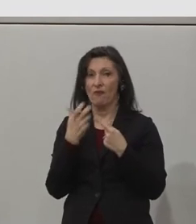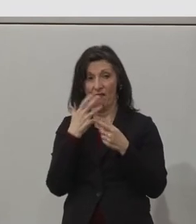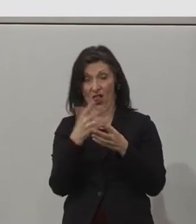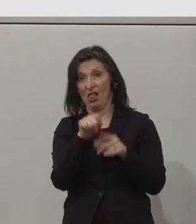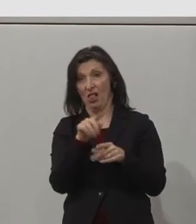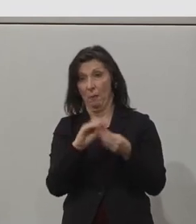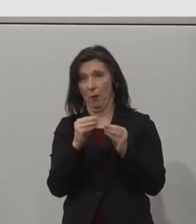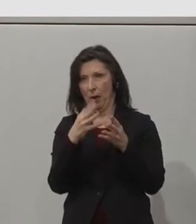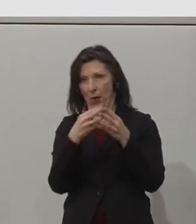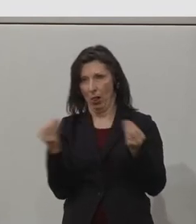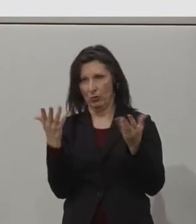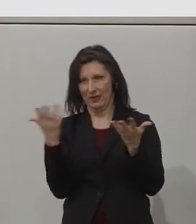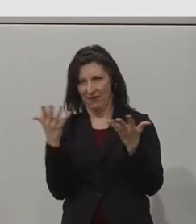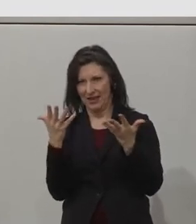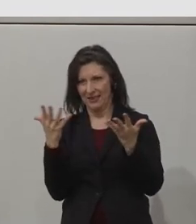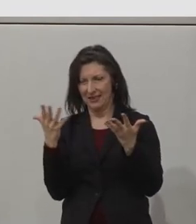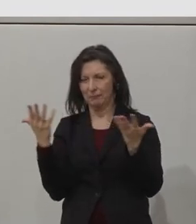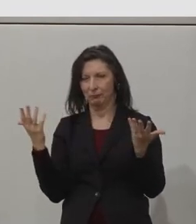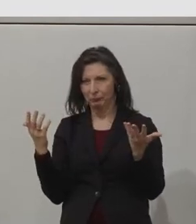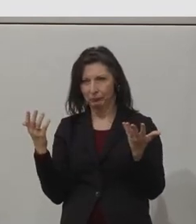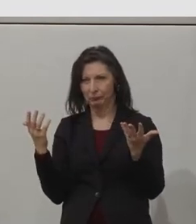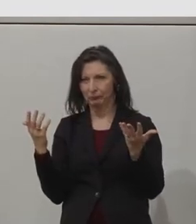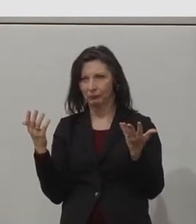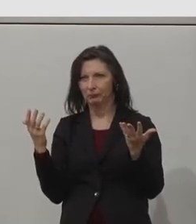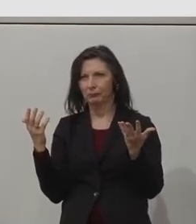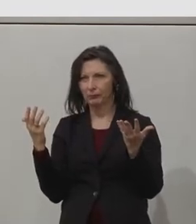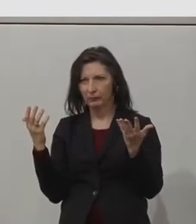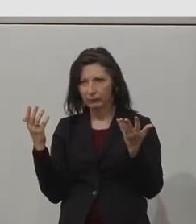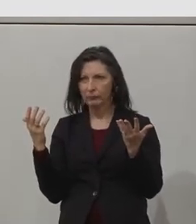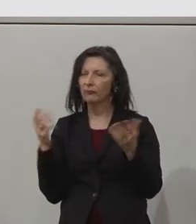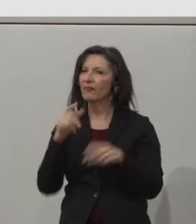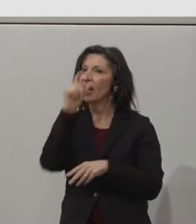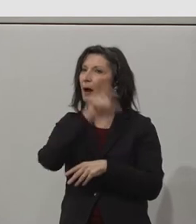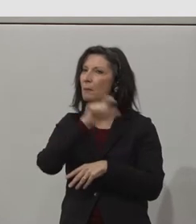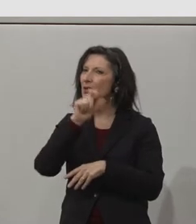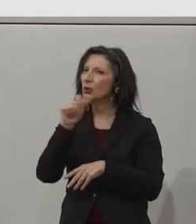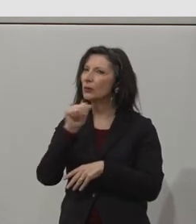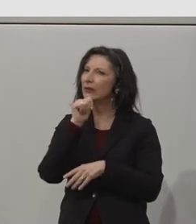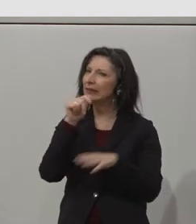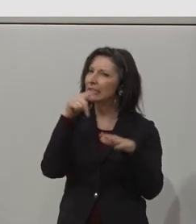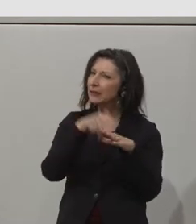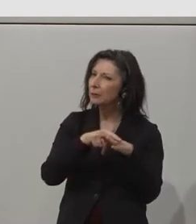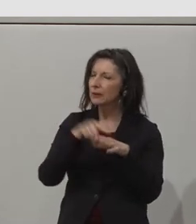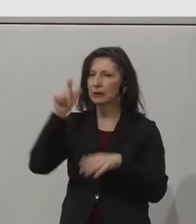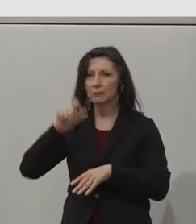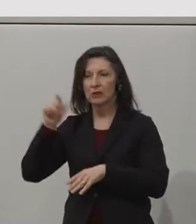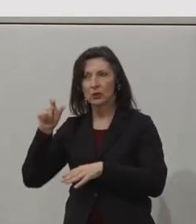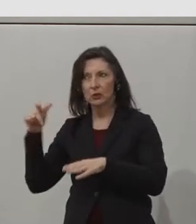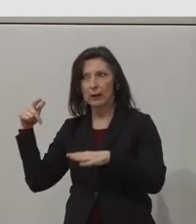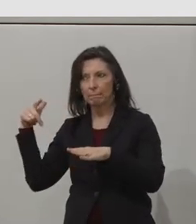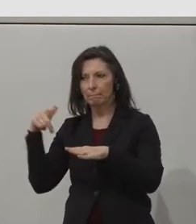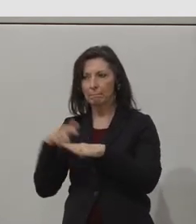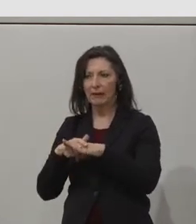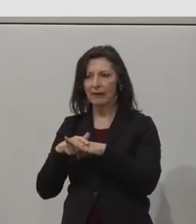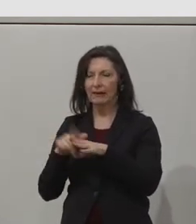able-bodied and those who live with a disability. For many businesses, the last decade has been filled